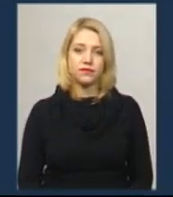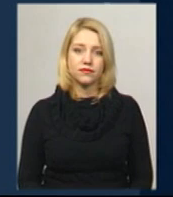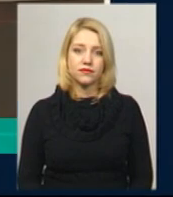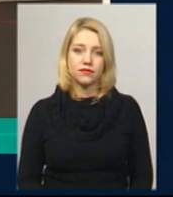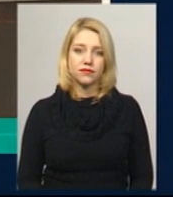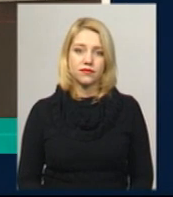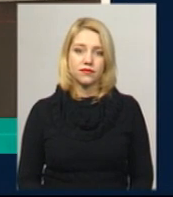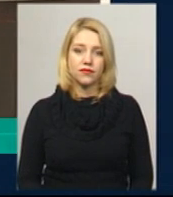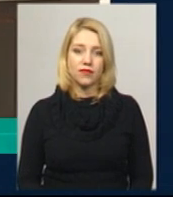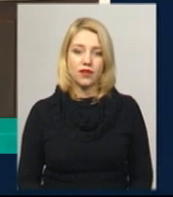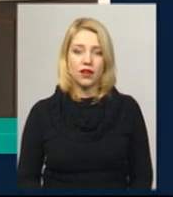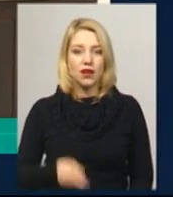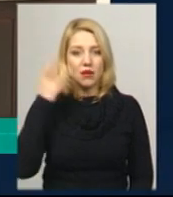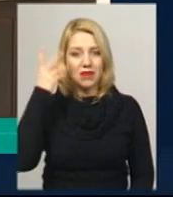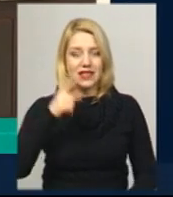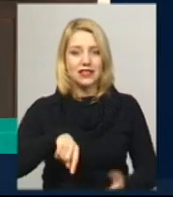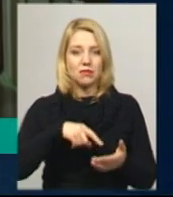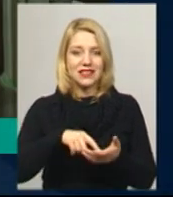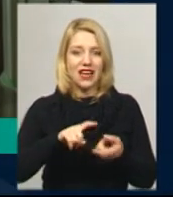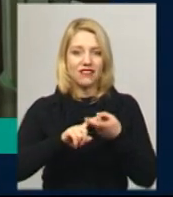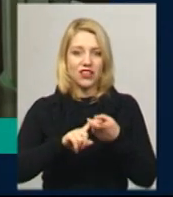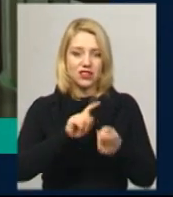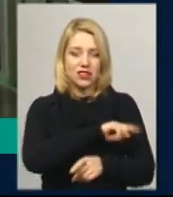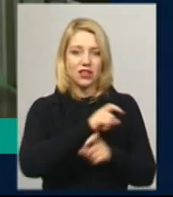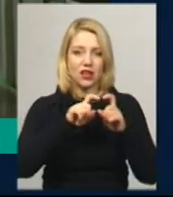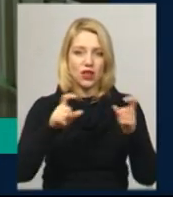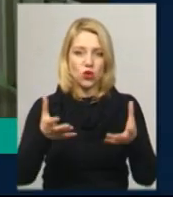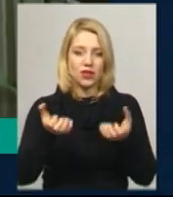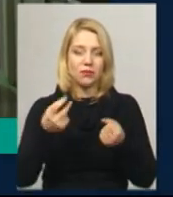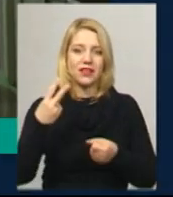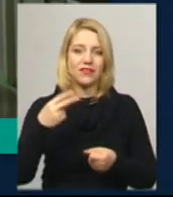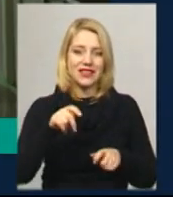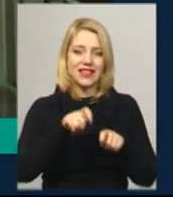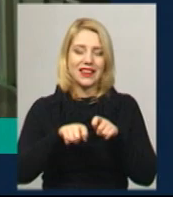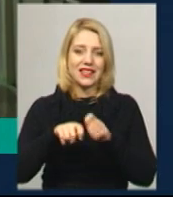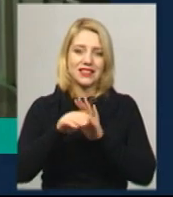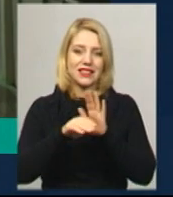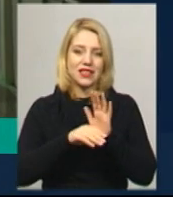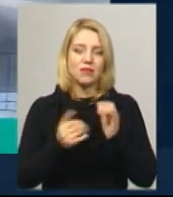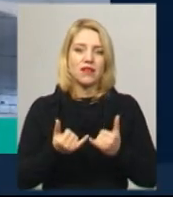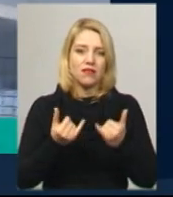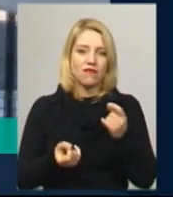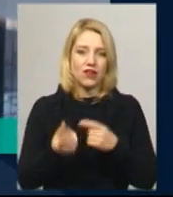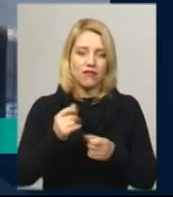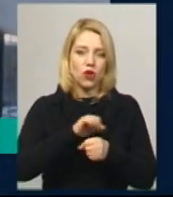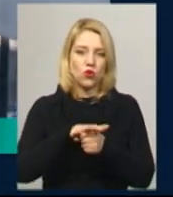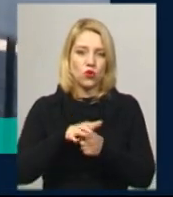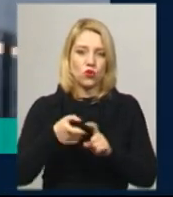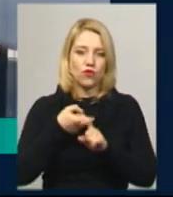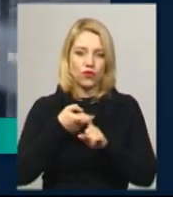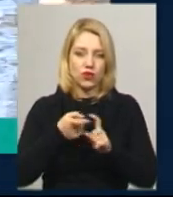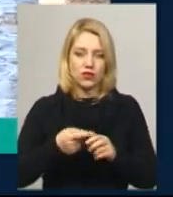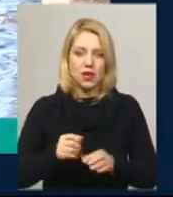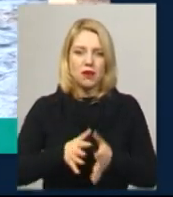Музика Хмельницька міська інфекційна лікарня отримала 20 тест-систем на виявлення коронавірусу. Проводити масштабну